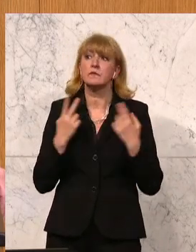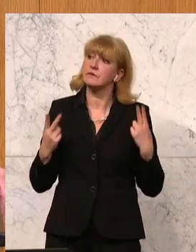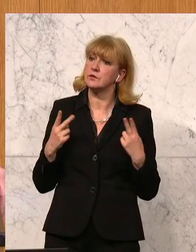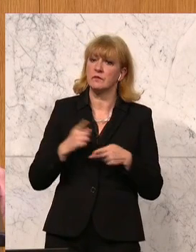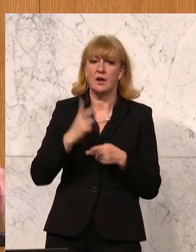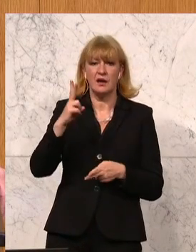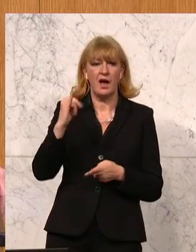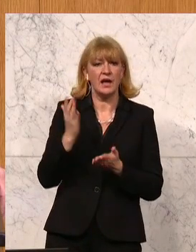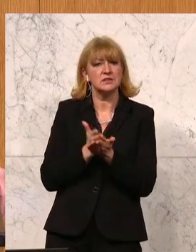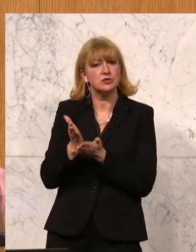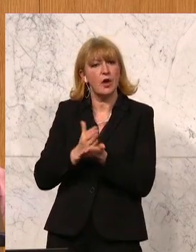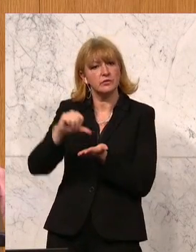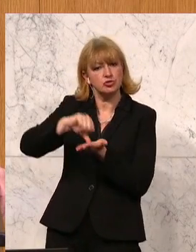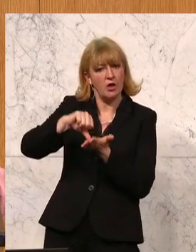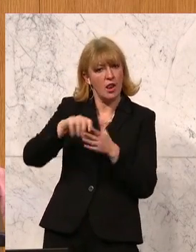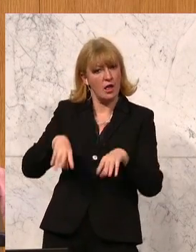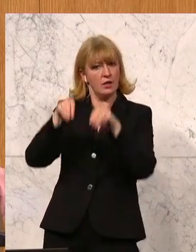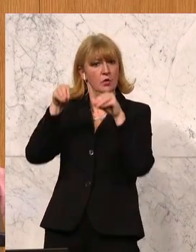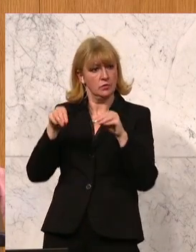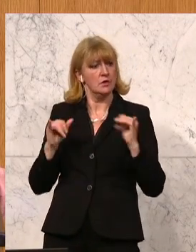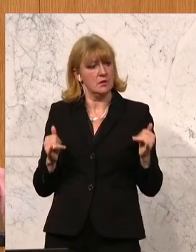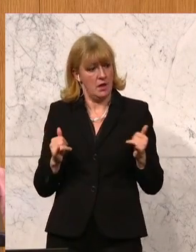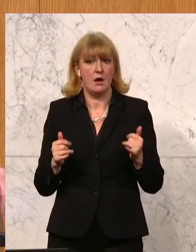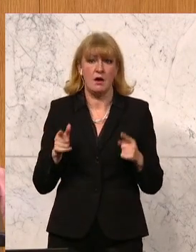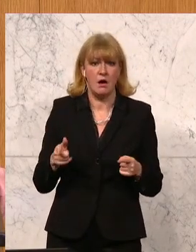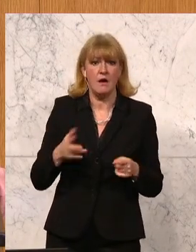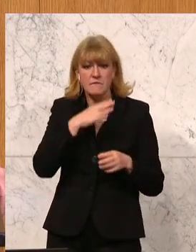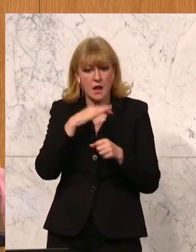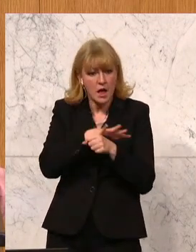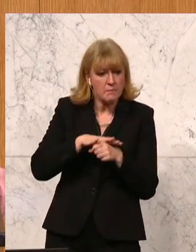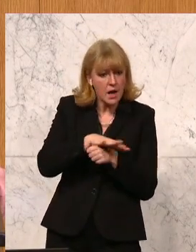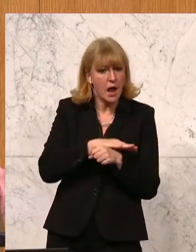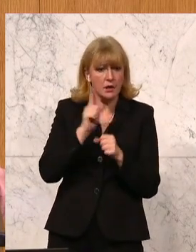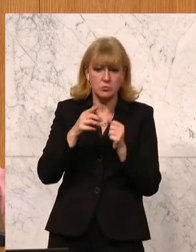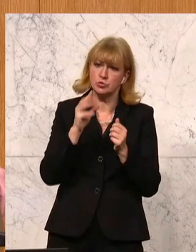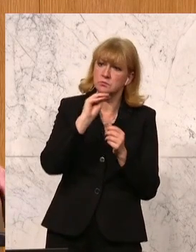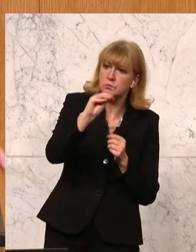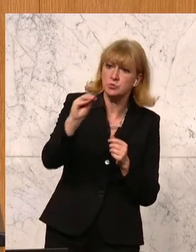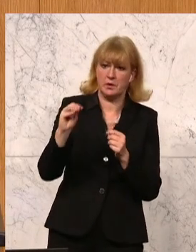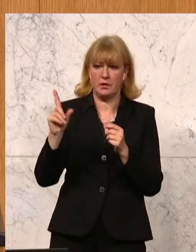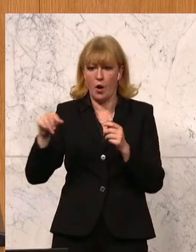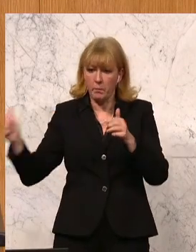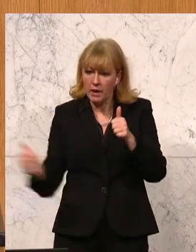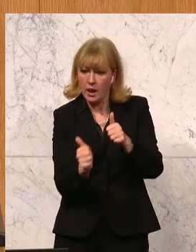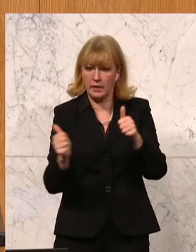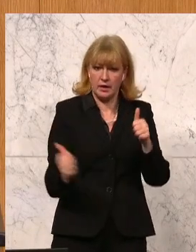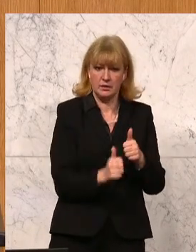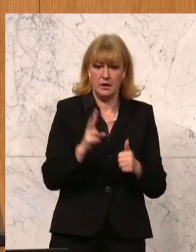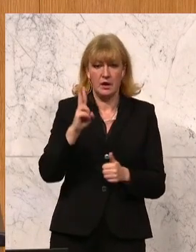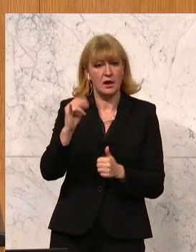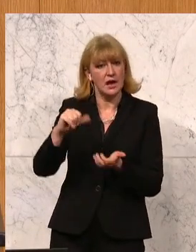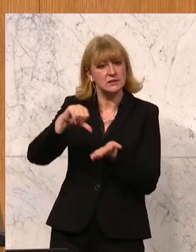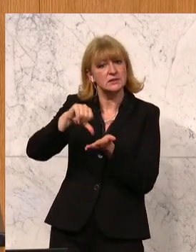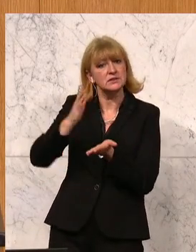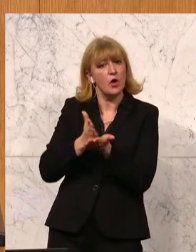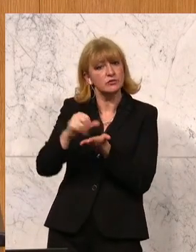auch eine KI-Service-Stelle zu etablieren, um zum einen viele dieser Bereiche auch anzusprechen und zu begleiten. Die KI-Service-Stelle